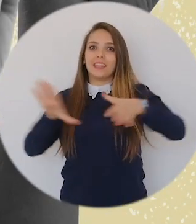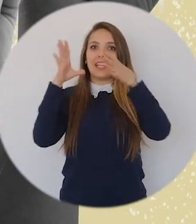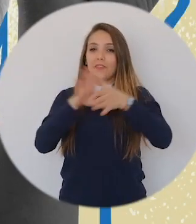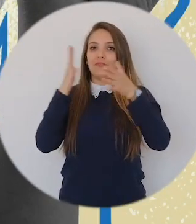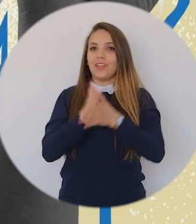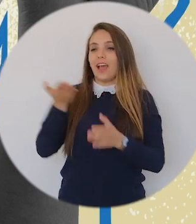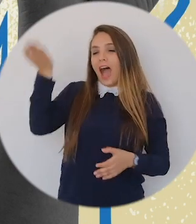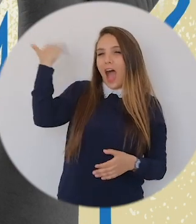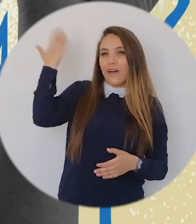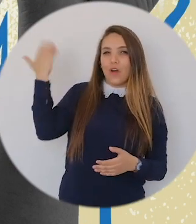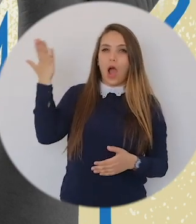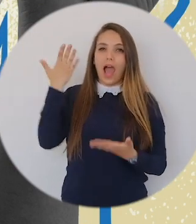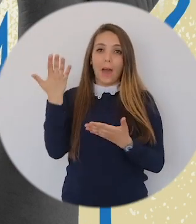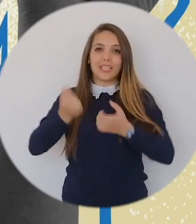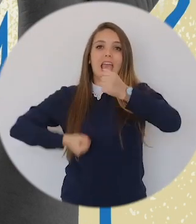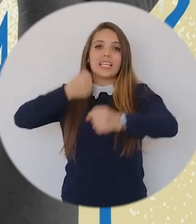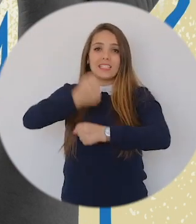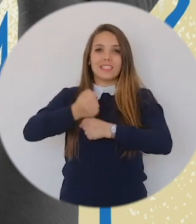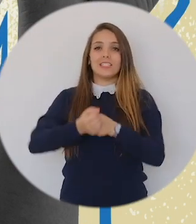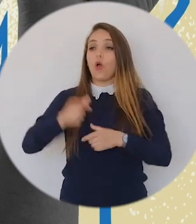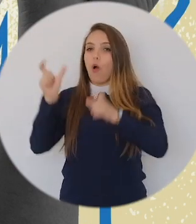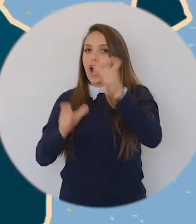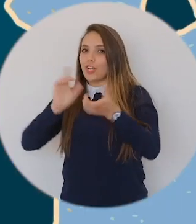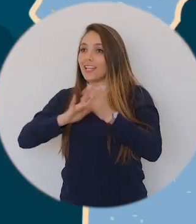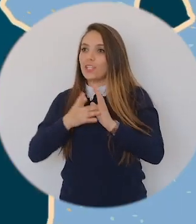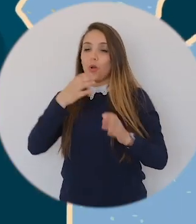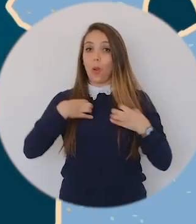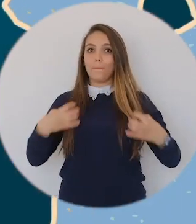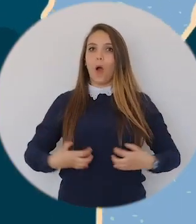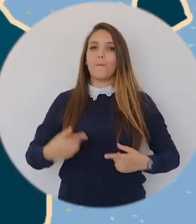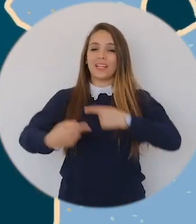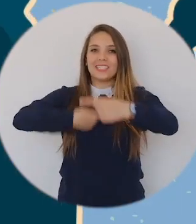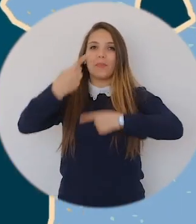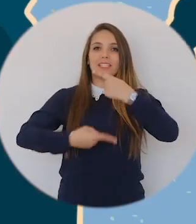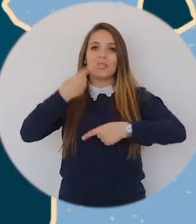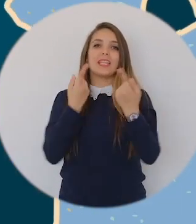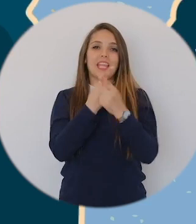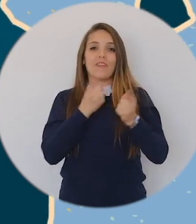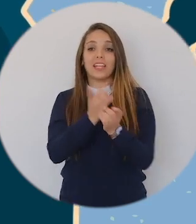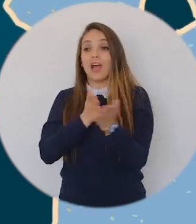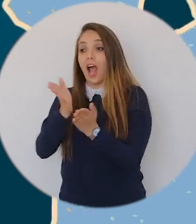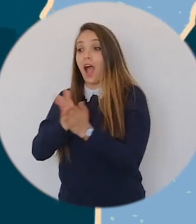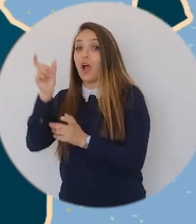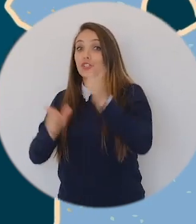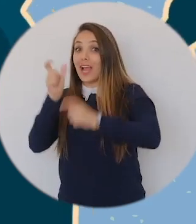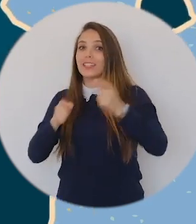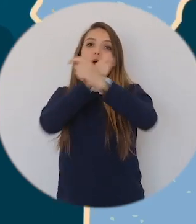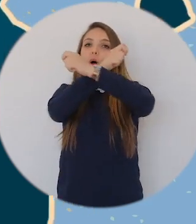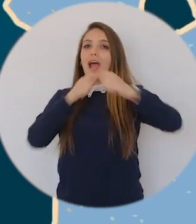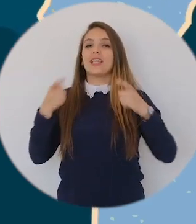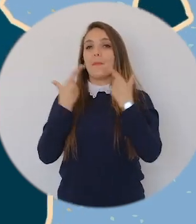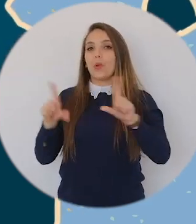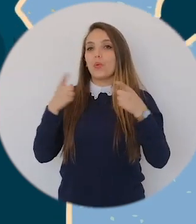خمسة عقود من نضال اللي قددتوا الرابطة بمناضلتها ومناضليها بشتونس كون من البلدين اللي يتعامل مواطنيها ومواطنيتها على أساس المساوات